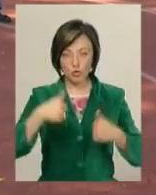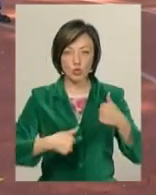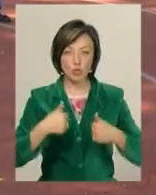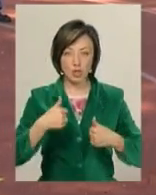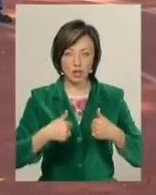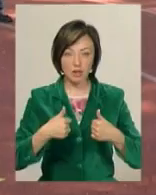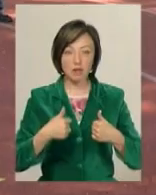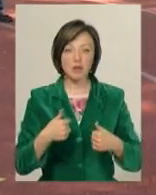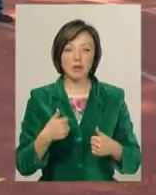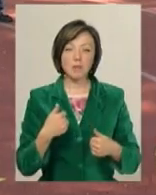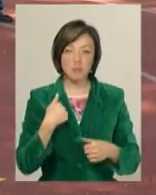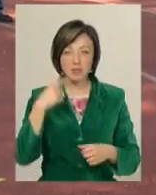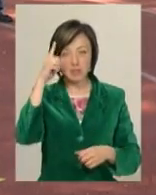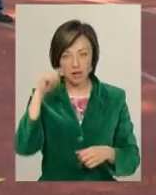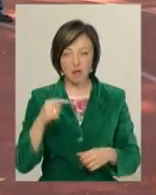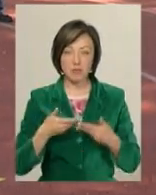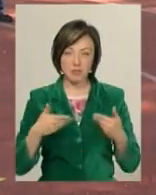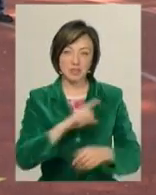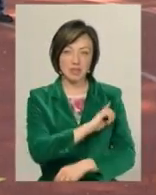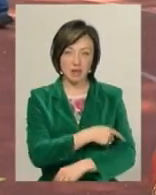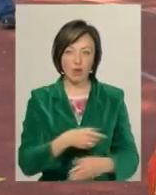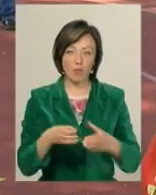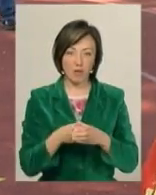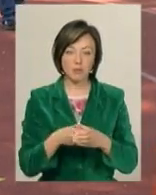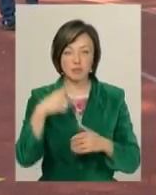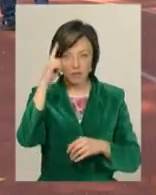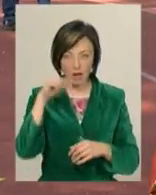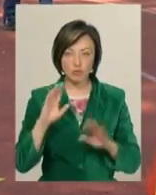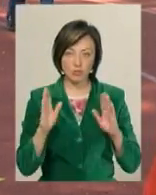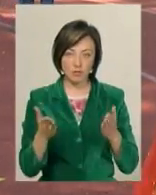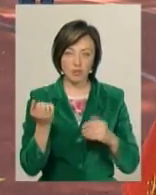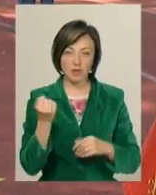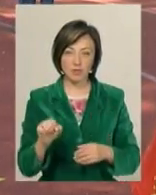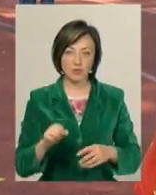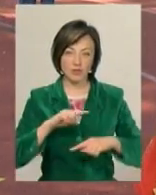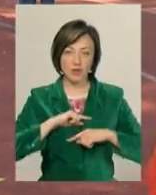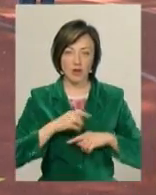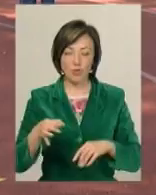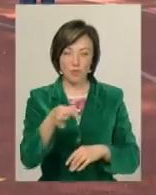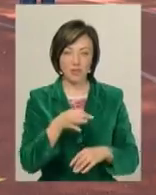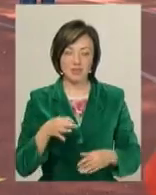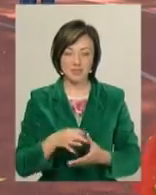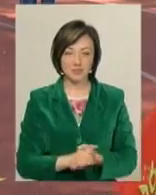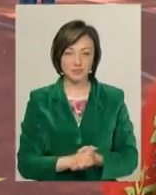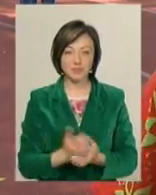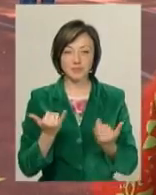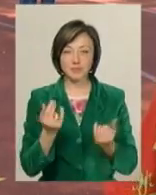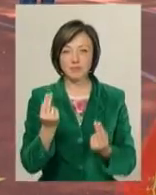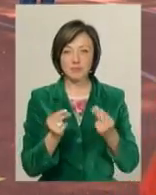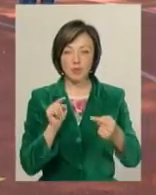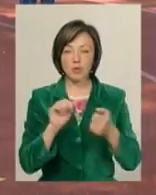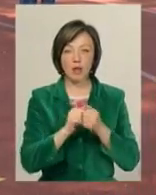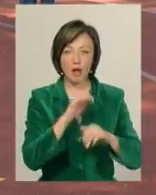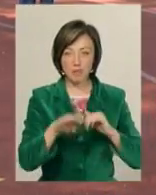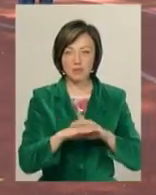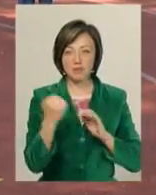Ми знали, бо ми сильна команда, ми знали, що ми будемо в фіналі області. Зараз грали проти Кам